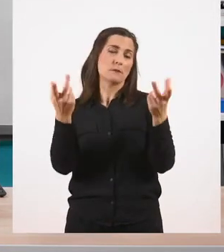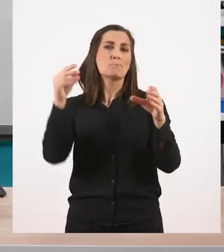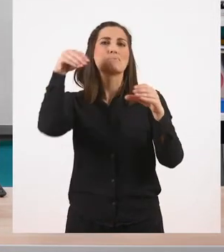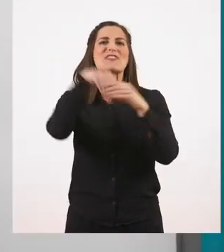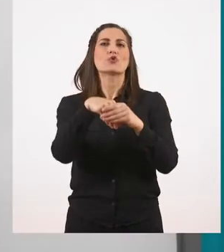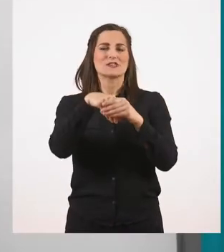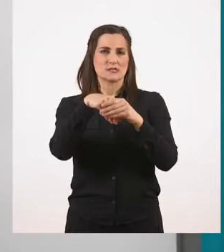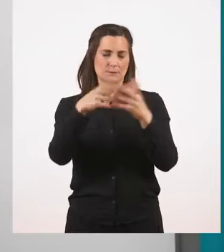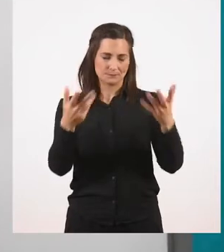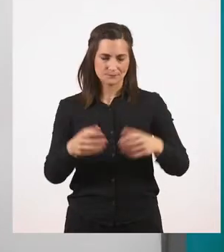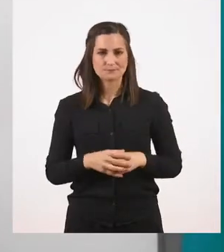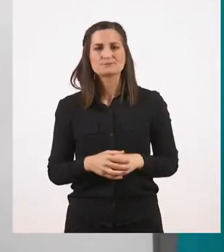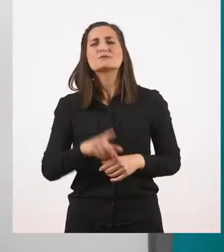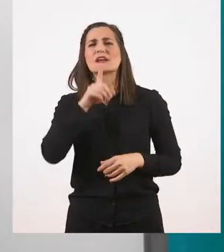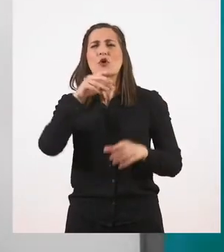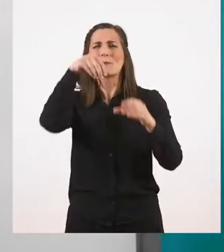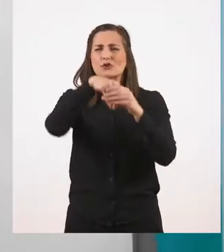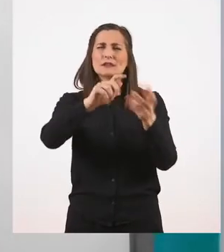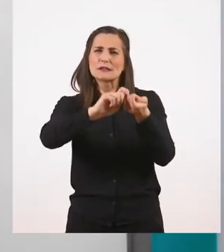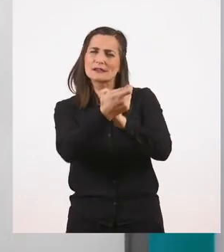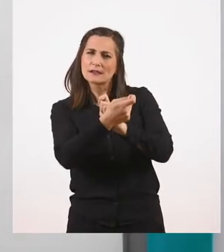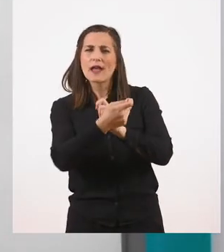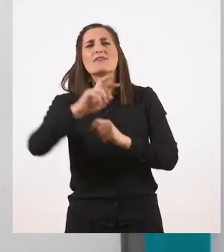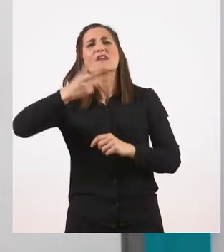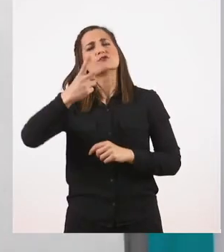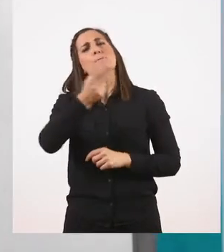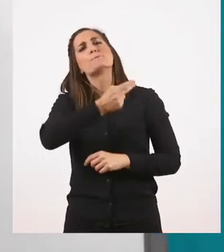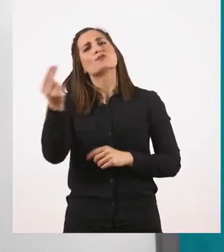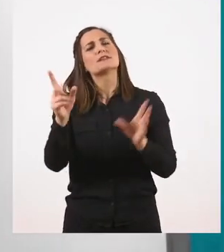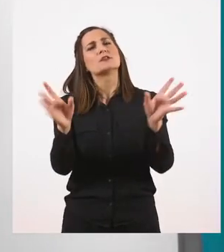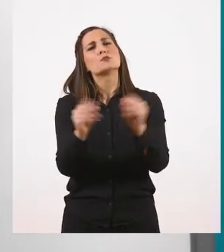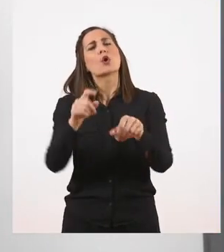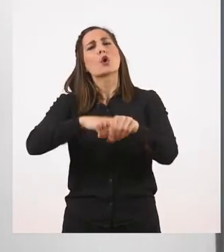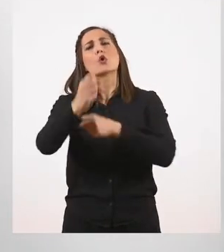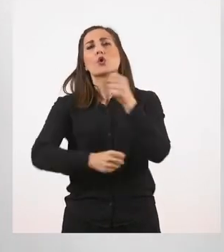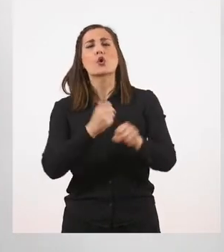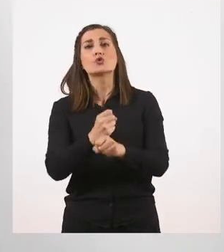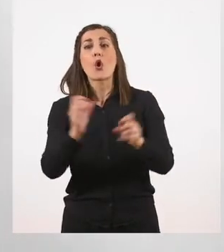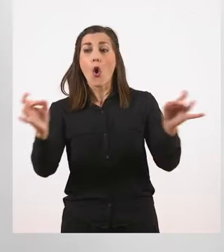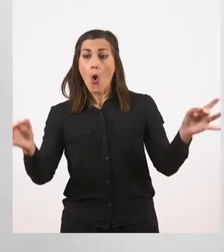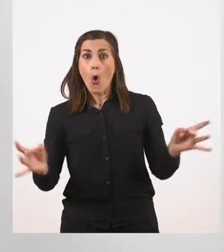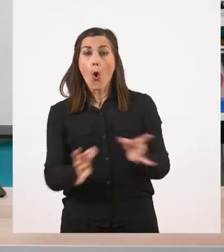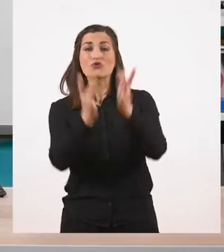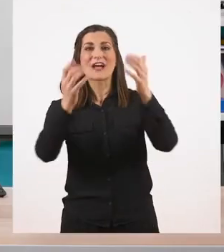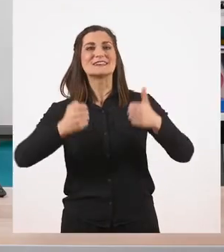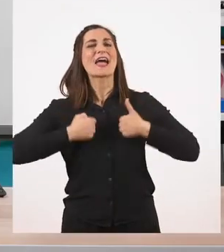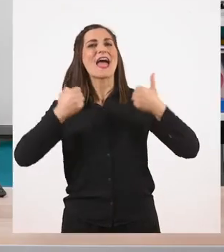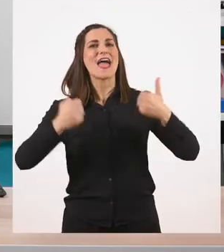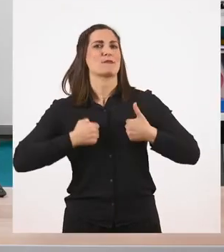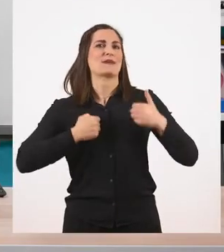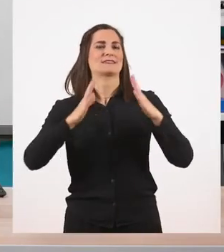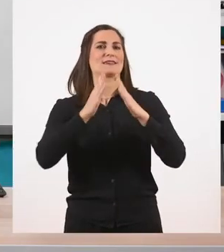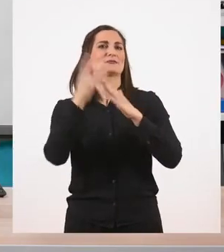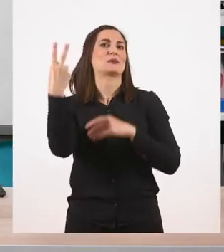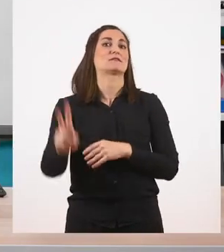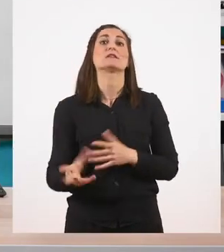Για να δούμε μπορούμε να την κάνουμε χρονική πρόταση. Όταν έπαιζε στο σπίτι του ο Κλωτέρ. Άρα ναι,